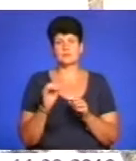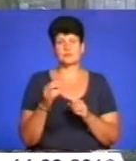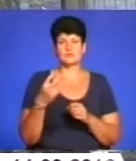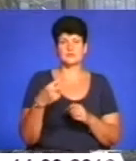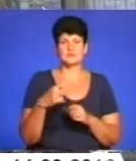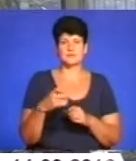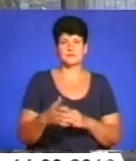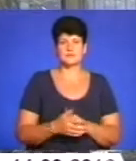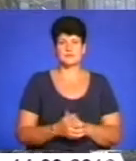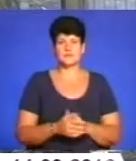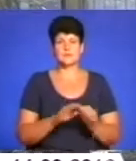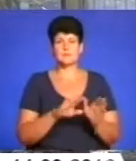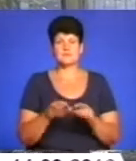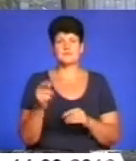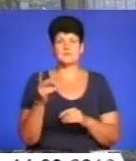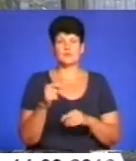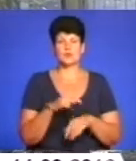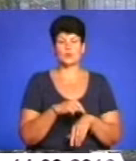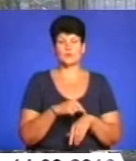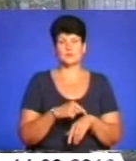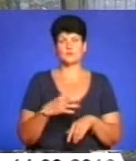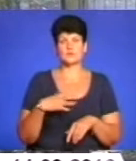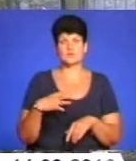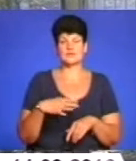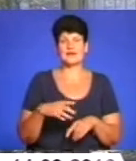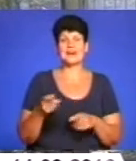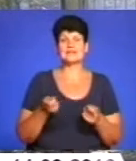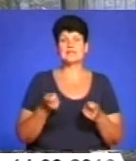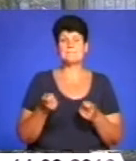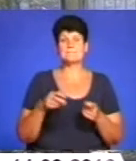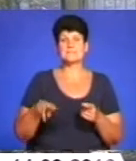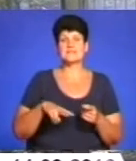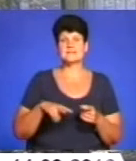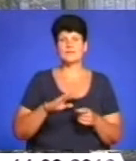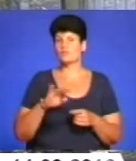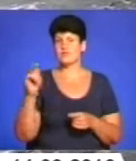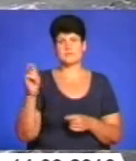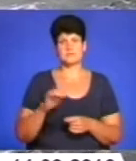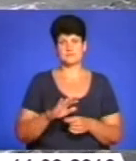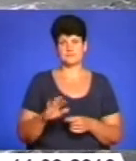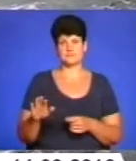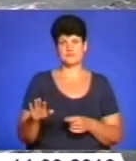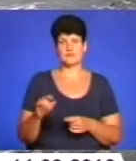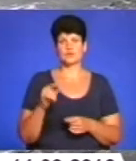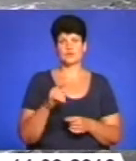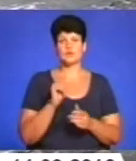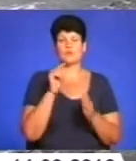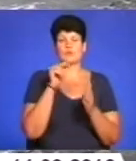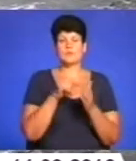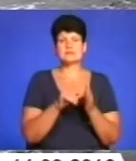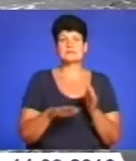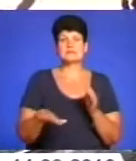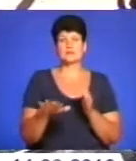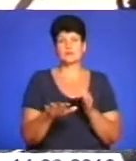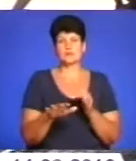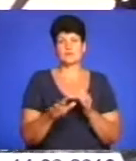хвилин. Після півторагодинного очікування адміністратор на обіцяну зустріч так і не прийшов. Тож, щоб потрапити на територію,